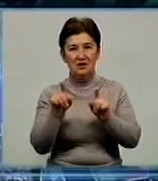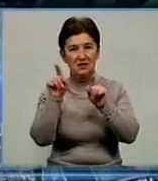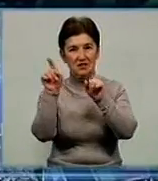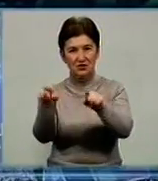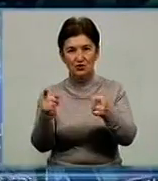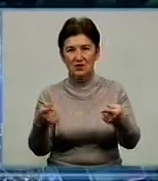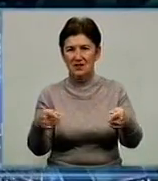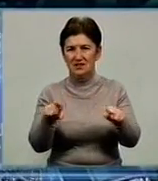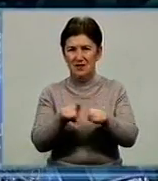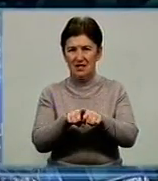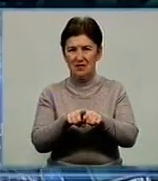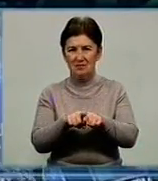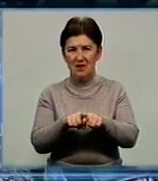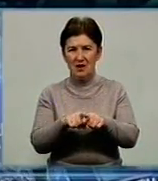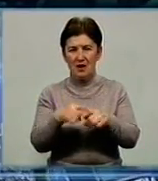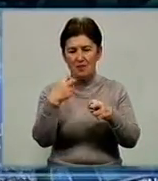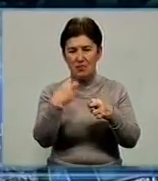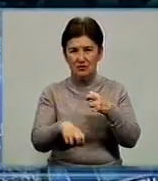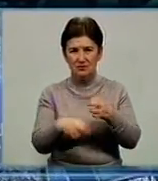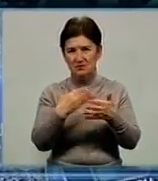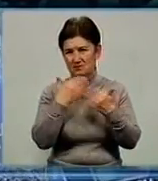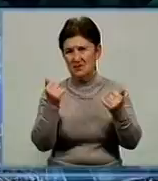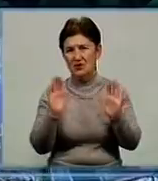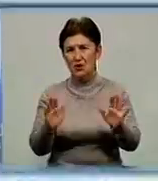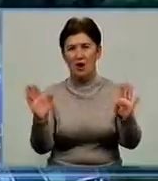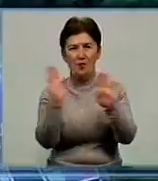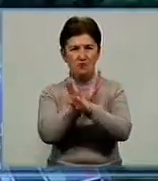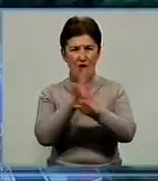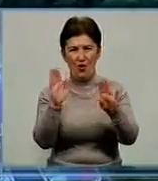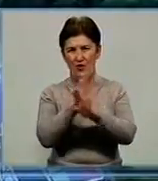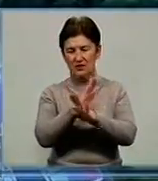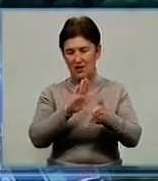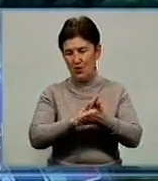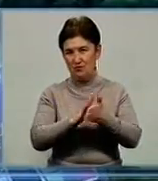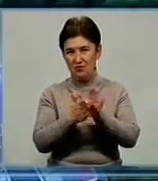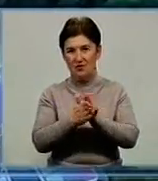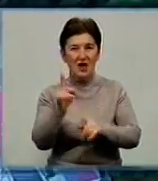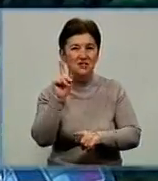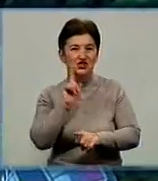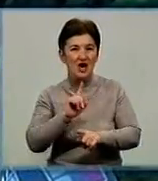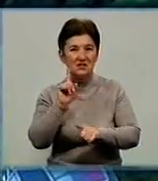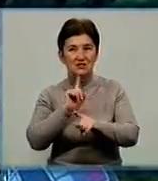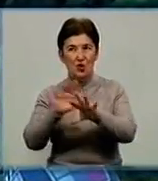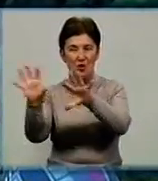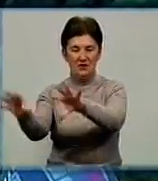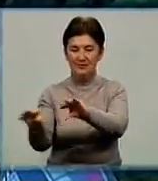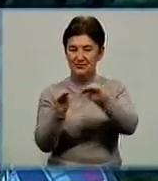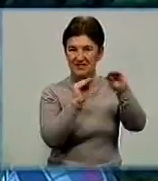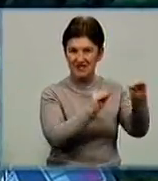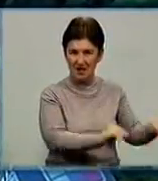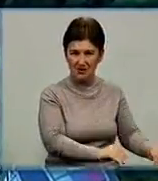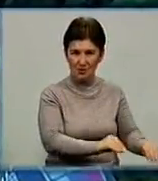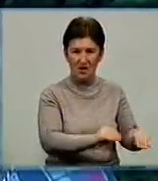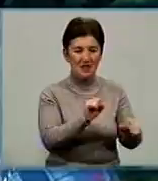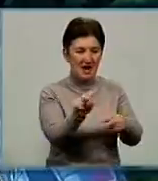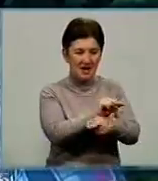механічних пошкоджень не було. Це чисто погодні умови. Вплив часу. Знято знак. Зараз цей знак знаходиться на